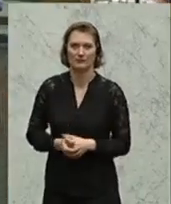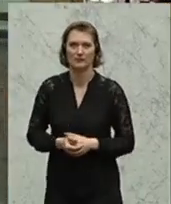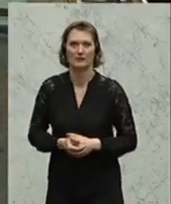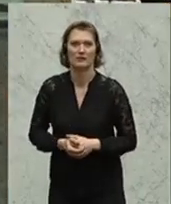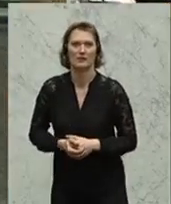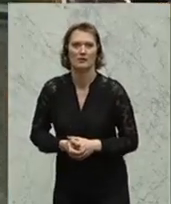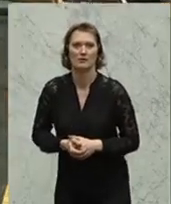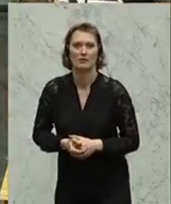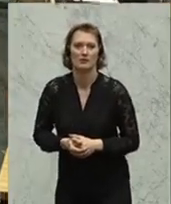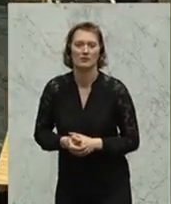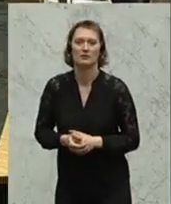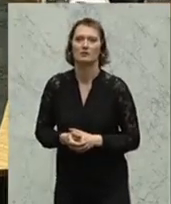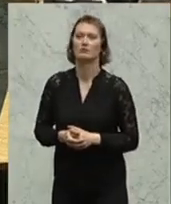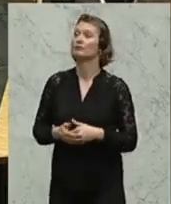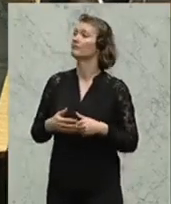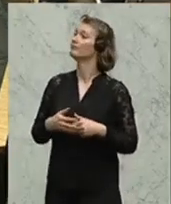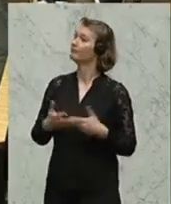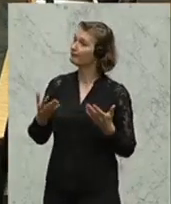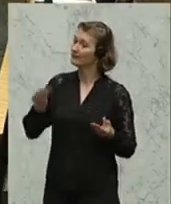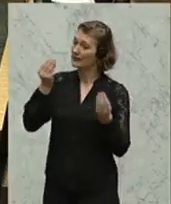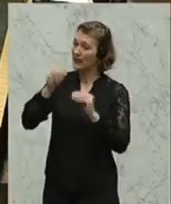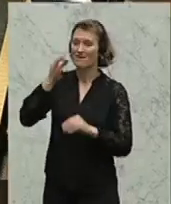Verschärfungen im Bereich Registrierkassenpflicht und Ähnliches. Vielen Dank. Dank.